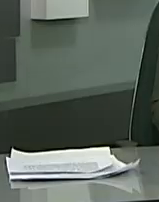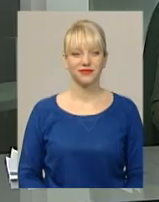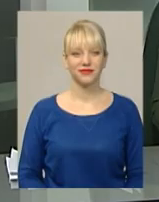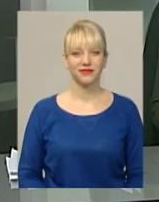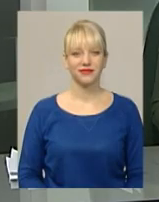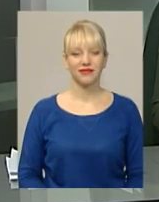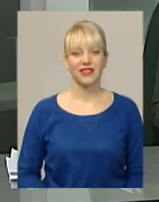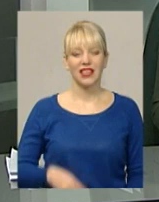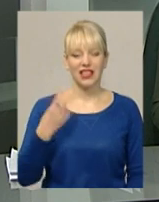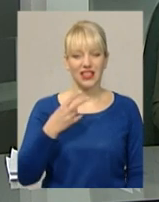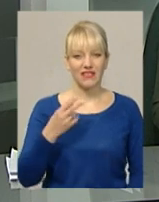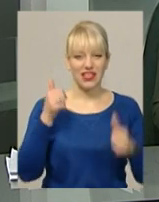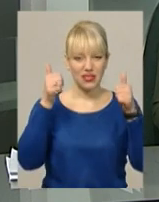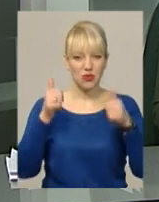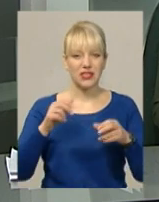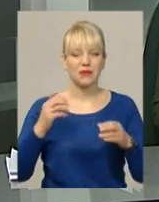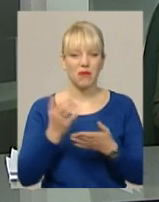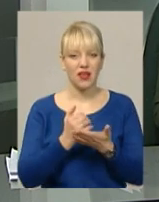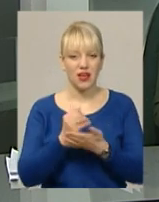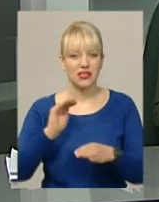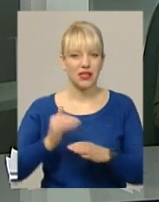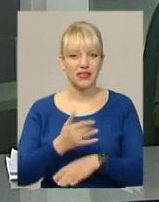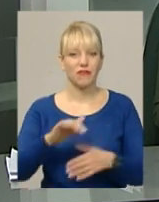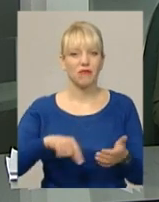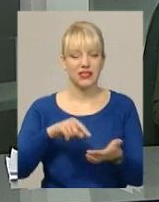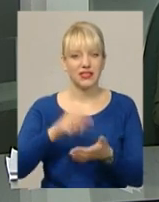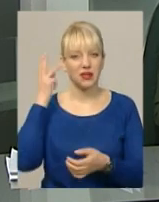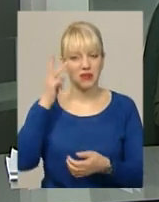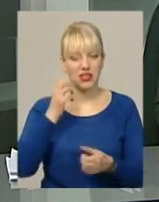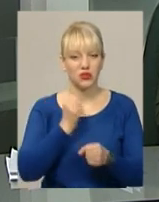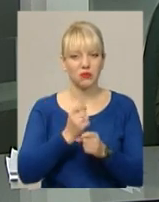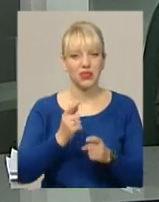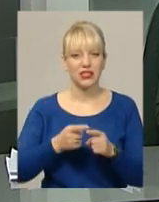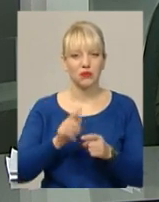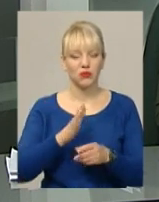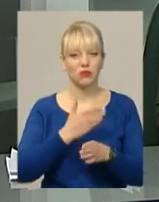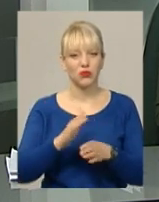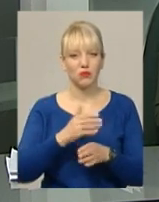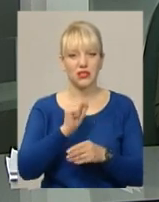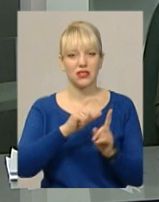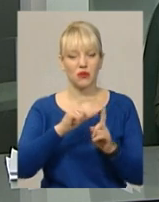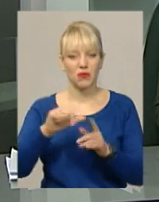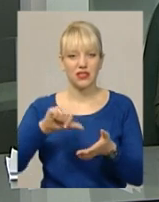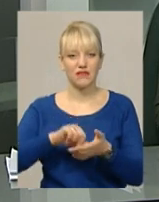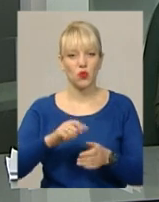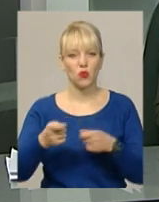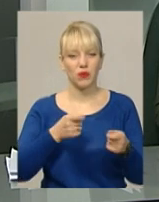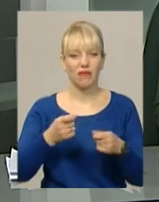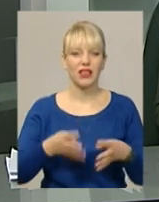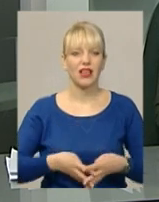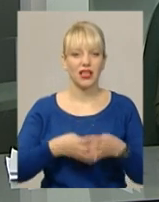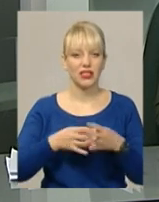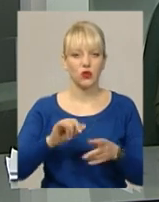Два десятки бігбордів збираються демонтувати середмістя Хмельницького. Робити це будуть поступово. За словами представниці управління